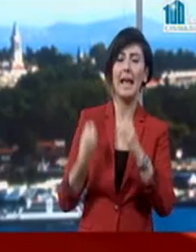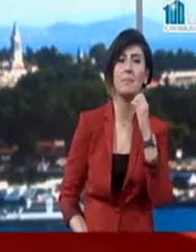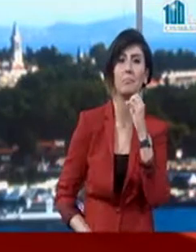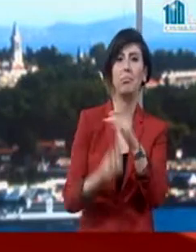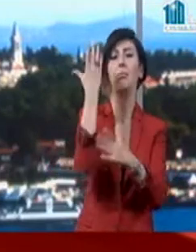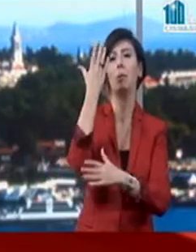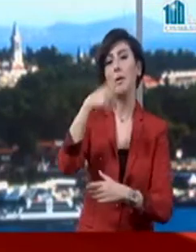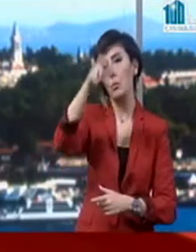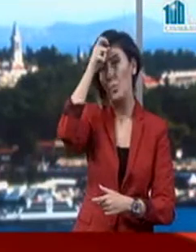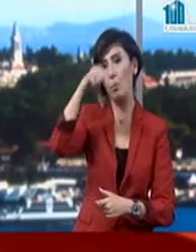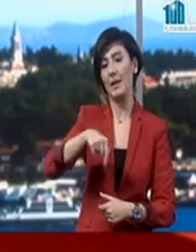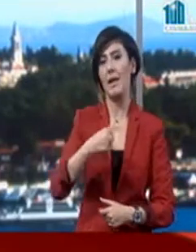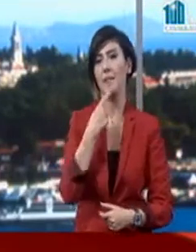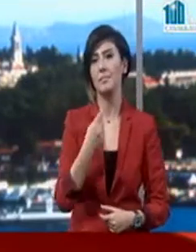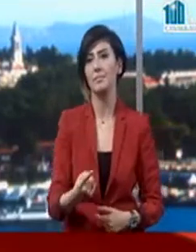durumundadır.